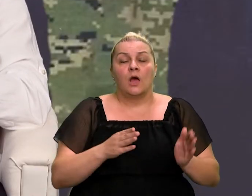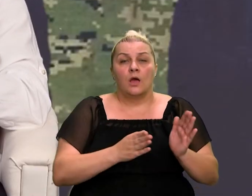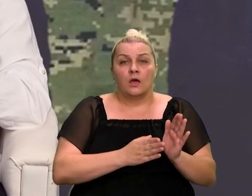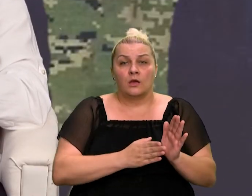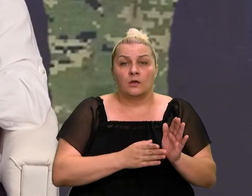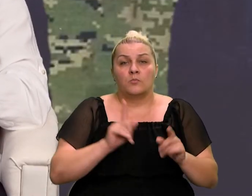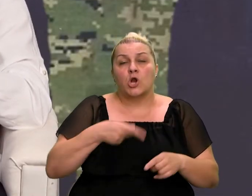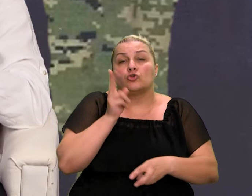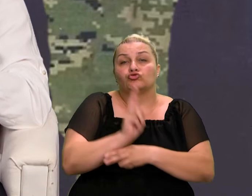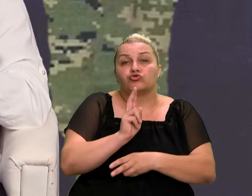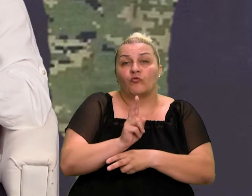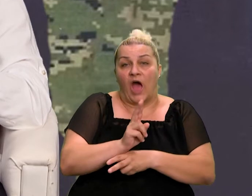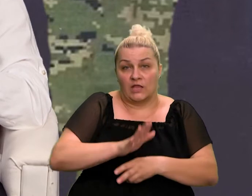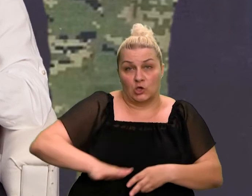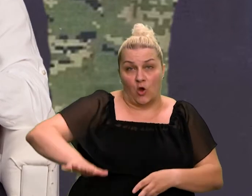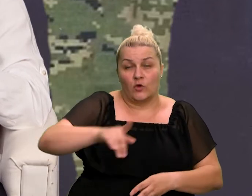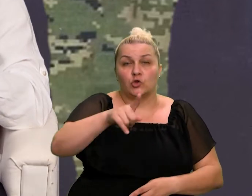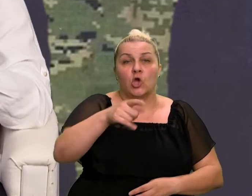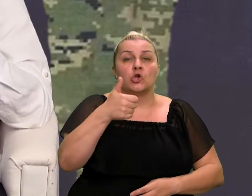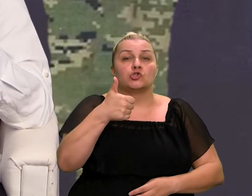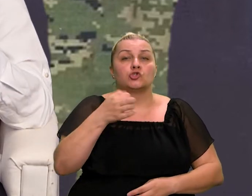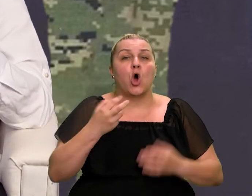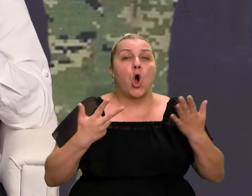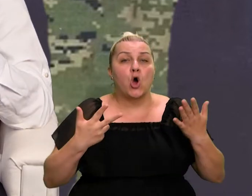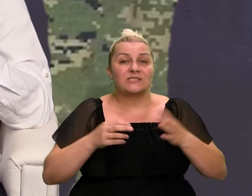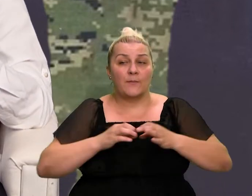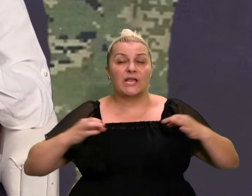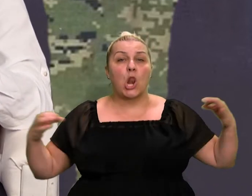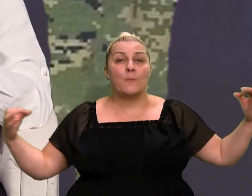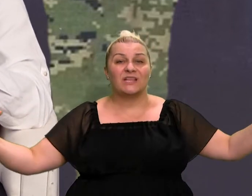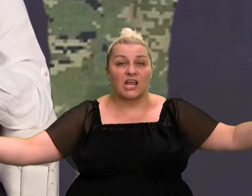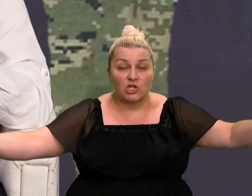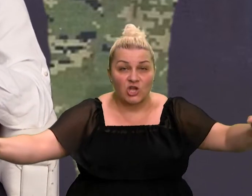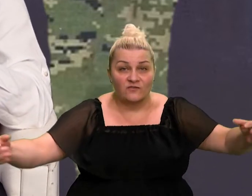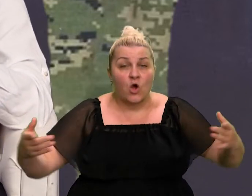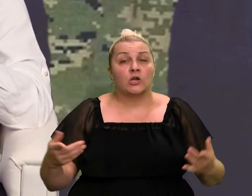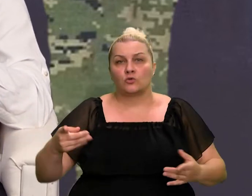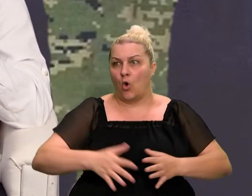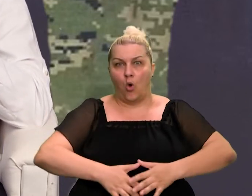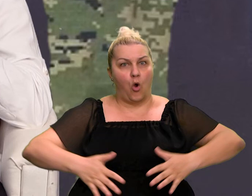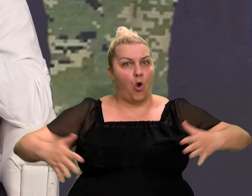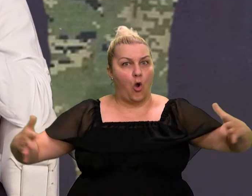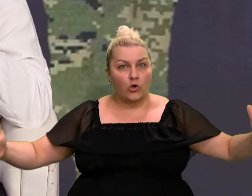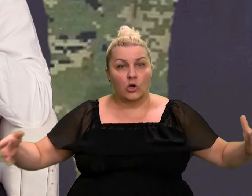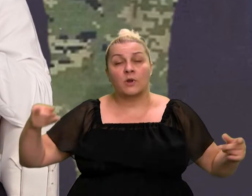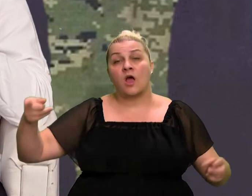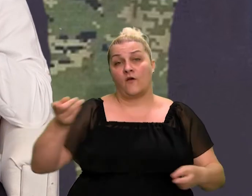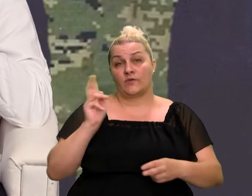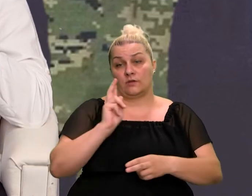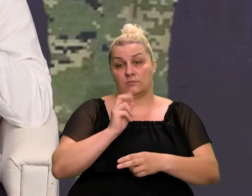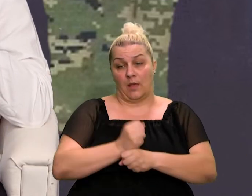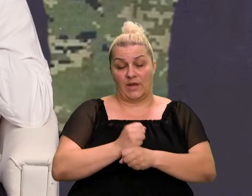osvojeno, to je 108 km četvorni, to je ogroman prostor. Vi formirate crtu obrane, ako se ne varam,